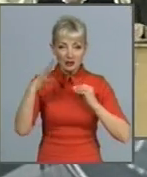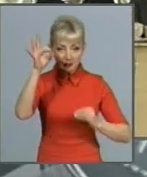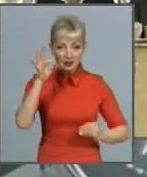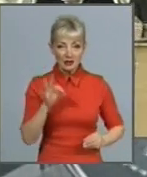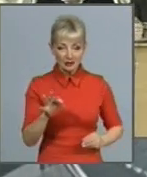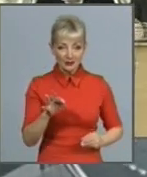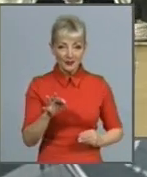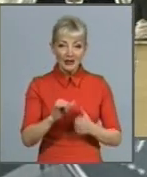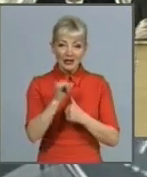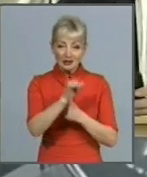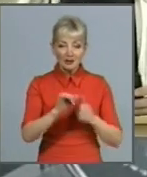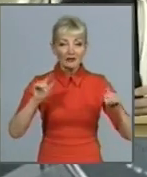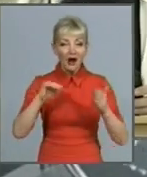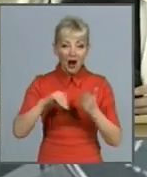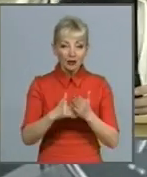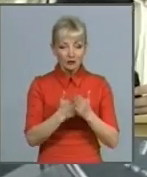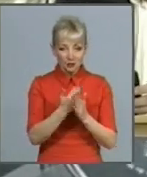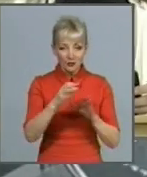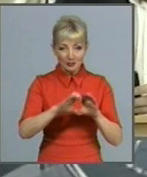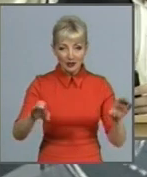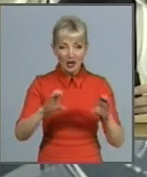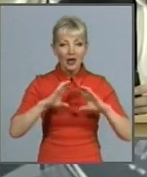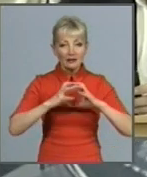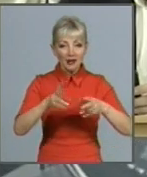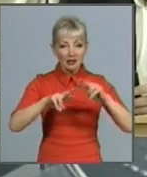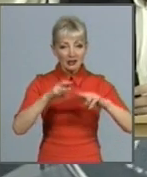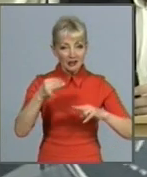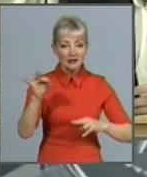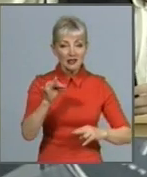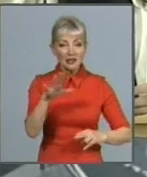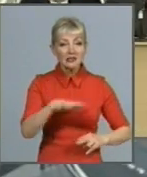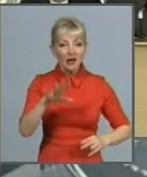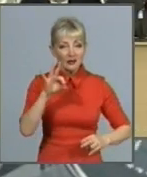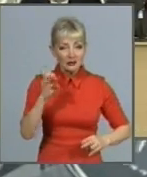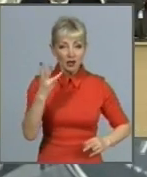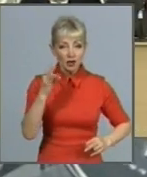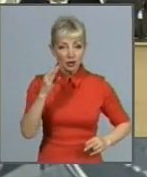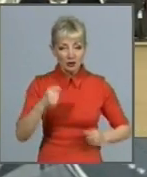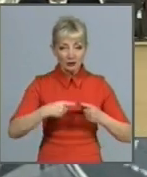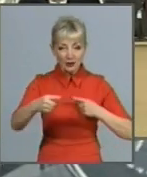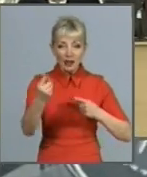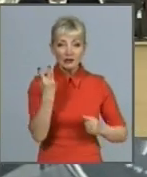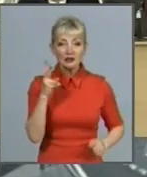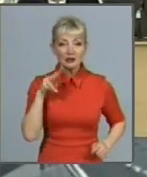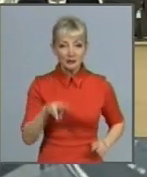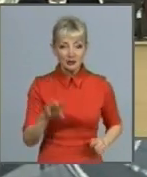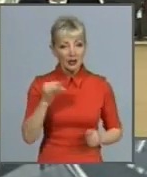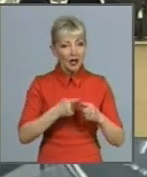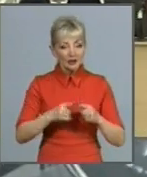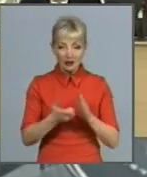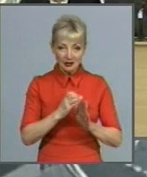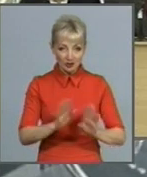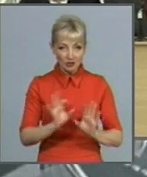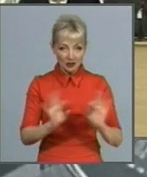відновлять магістралі на трактору будівників та Салтівському шосе протяжністю трохи більше трьох кілометрів. Та цього недостатньо, констатує гендиректор